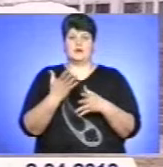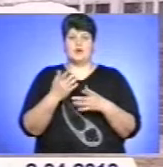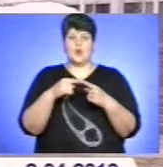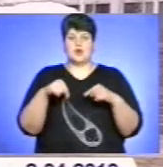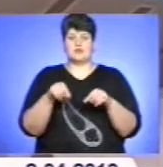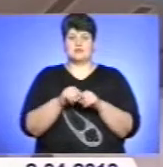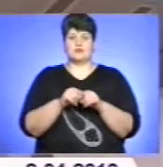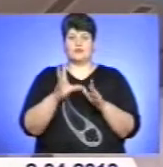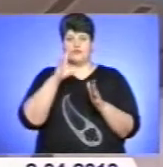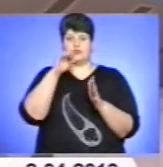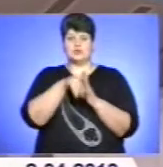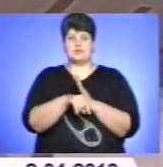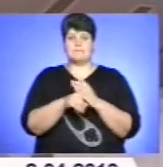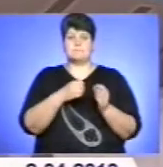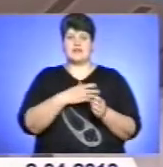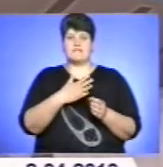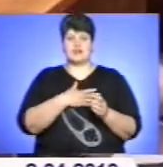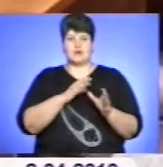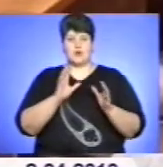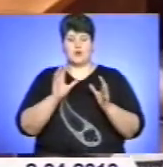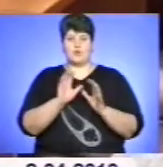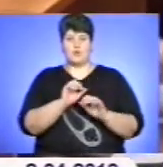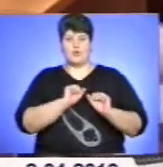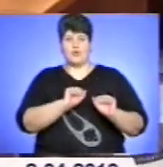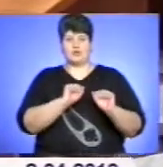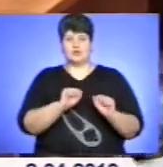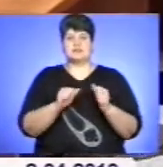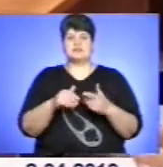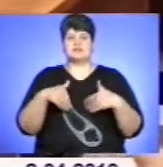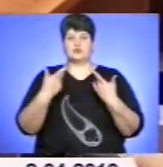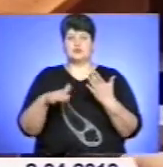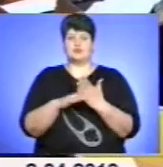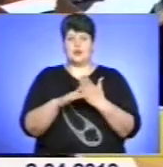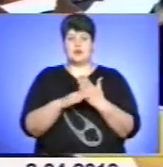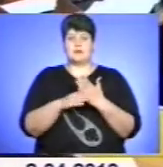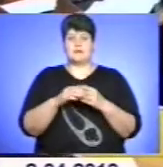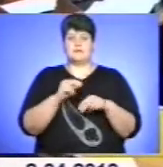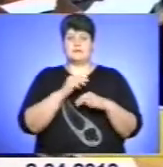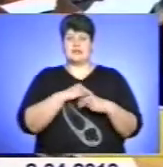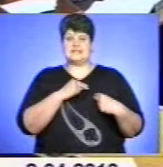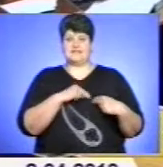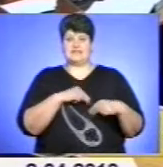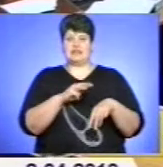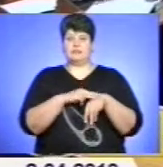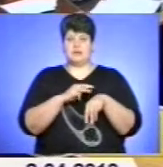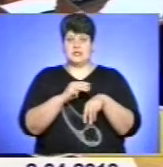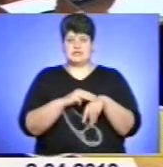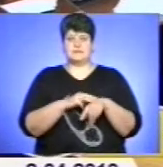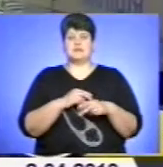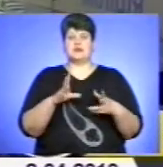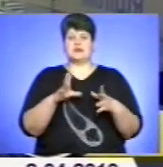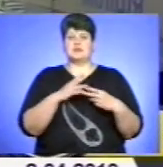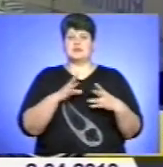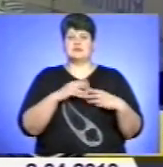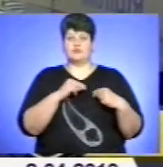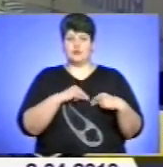втрутилися працівники приватної охорони, які звернулися за допомогою до працівників міліції. Співробітники Тернопільського міського відділу внутрішніх справ